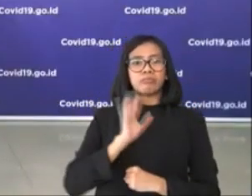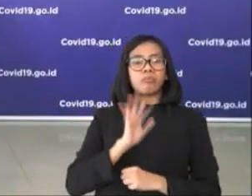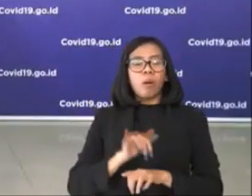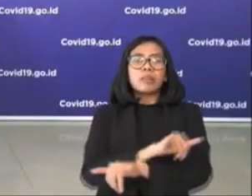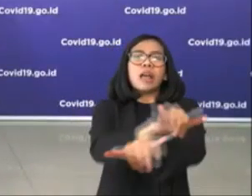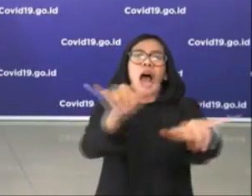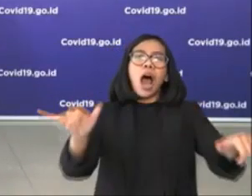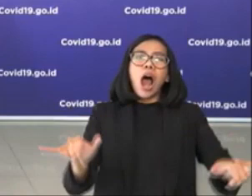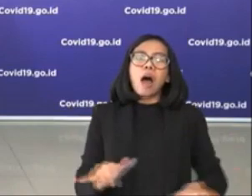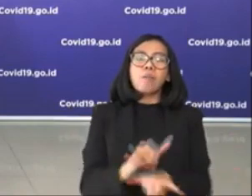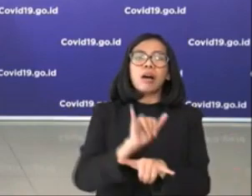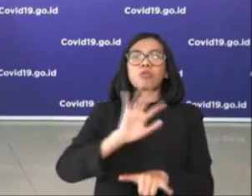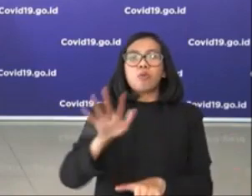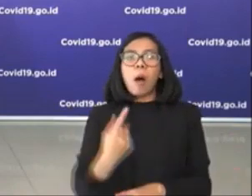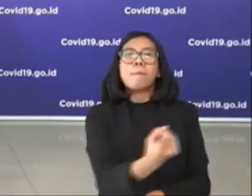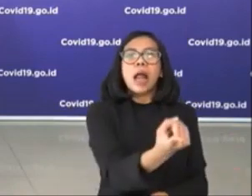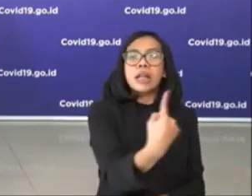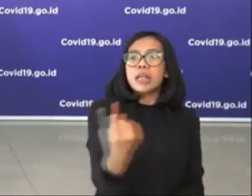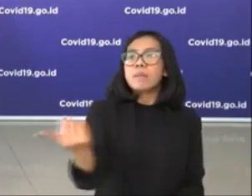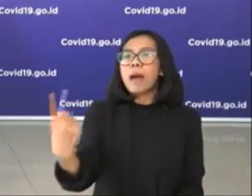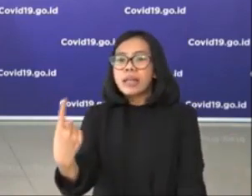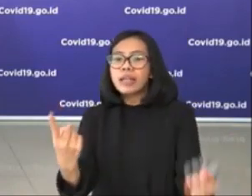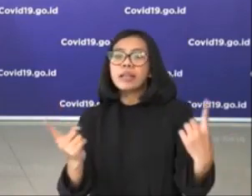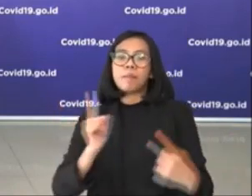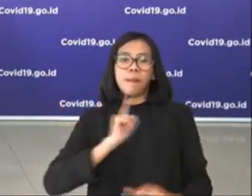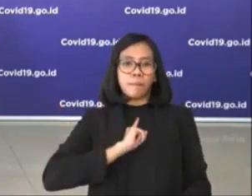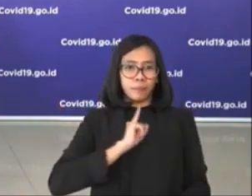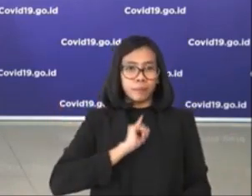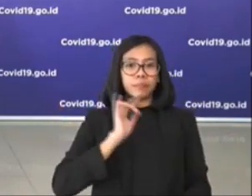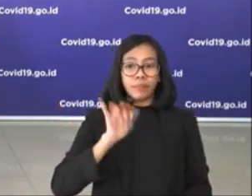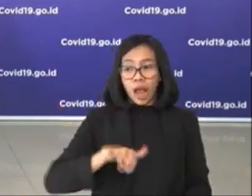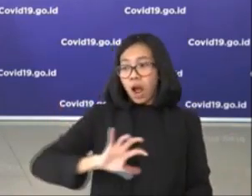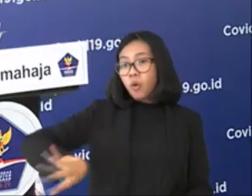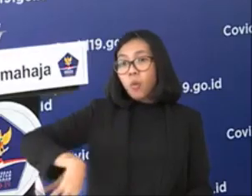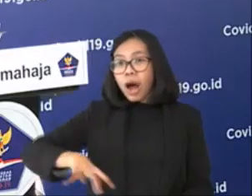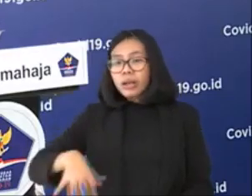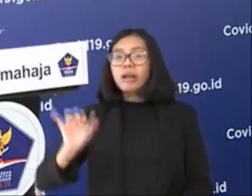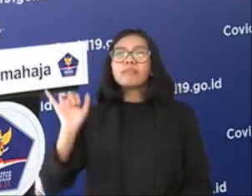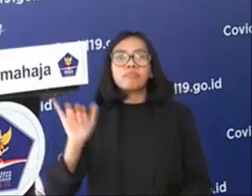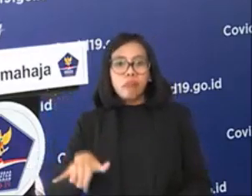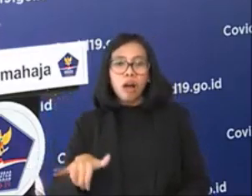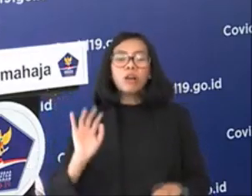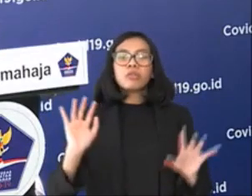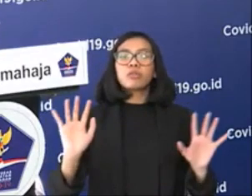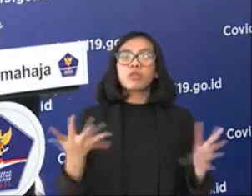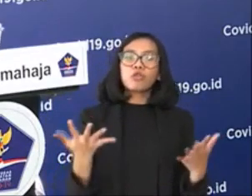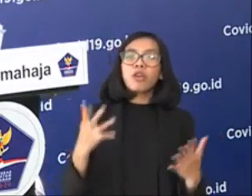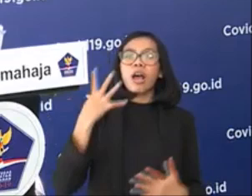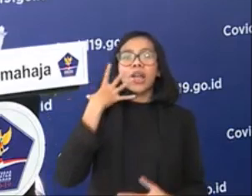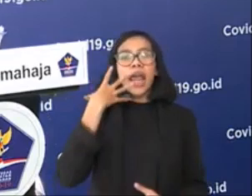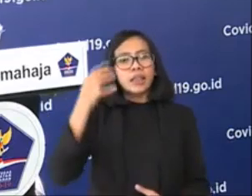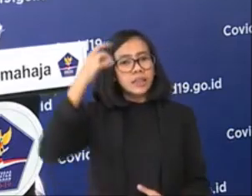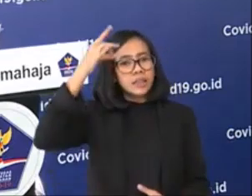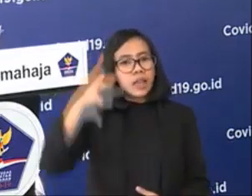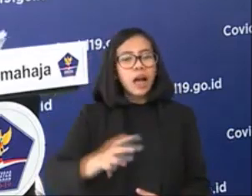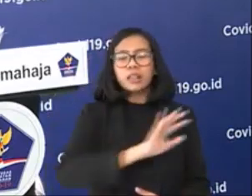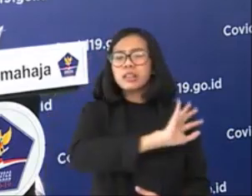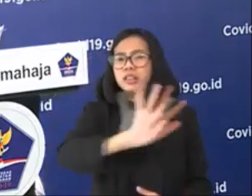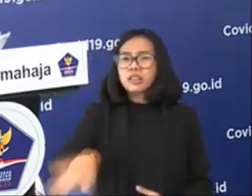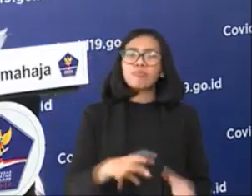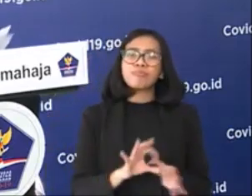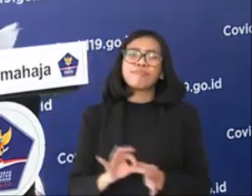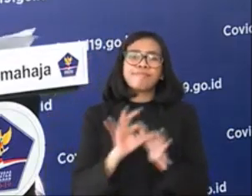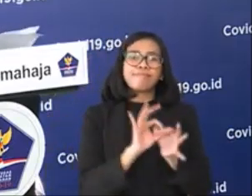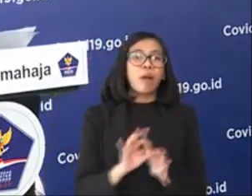penilaian mandiri, baik untuk pribadi, untuk keluarga, ataupun untuk desa. Kita